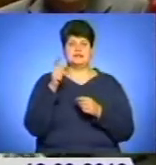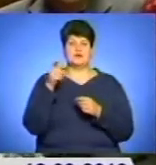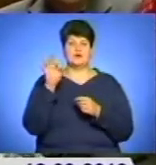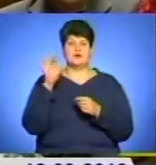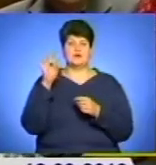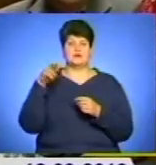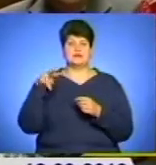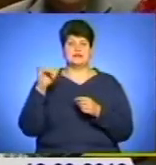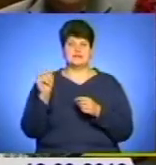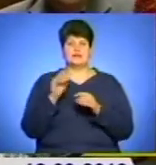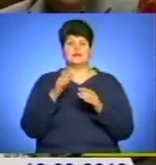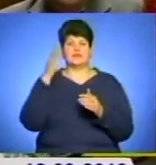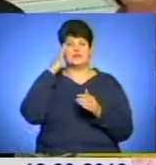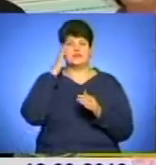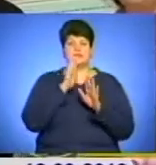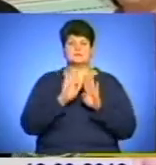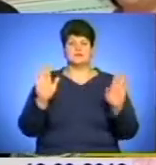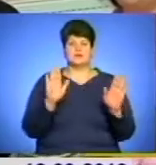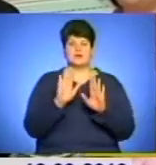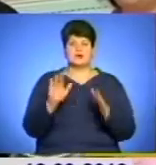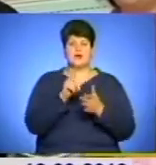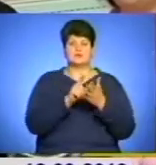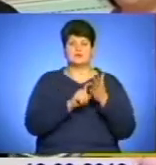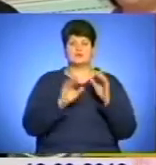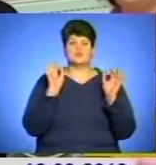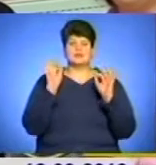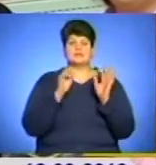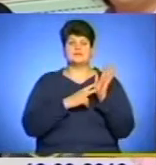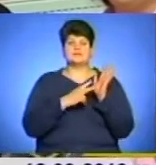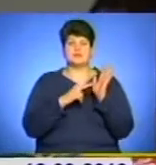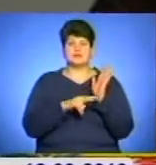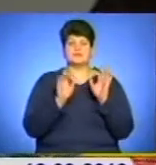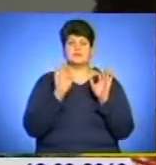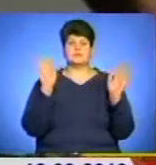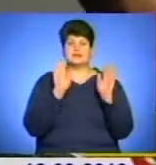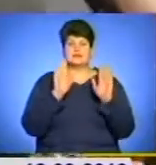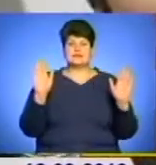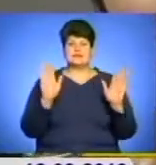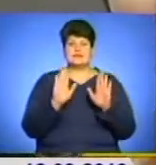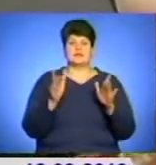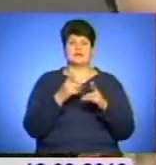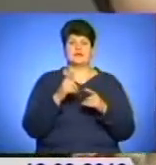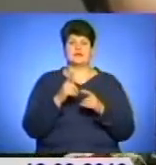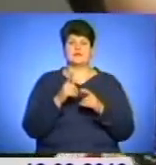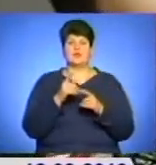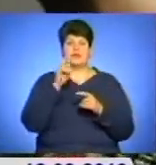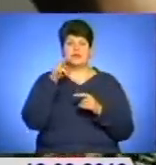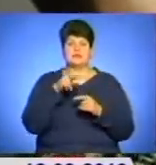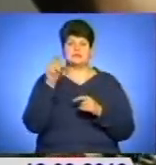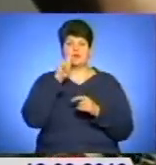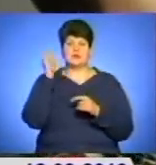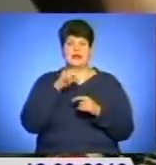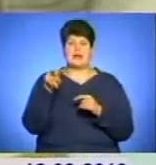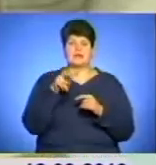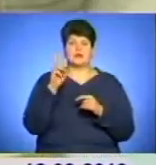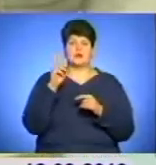талановита тернопільська співачка. Автор музики до 70 пісень на слова як класиків літератури Лесі Українки, Ліни